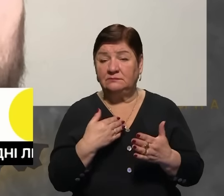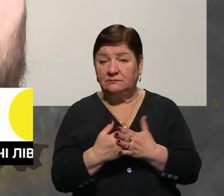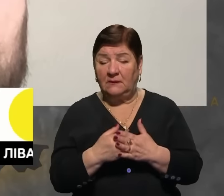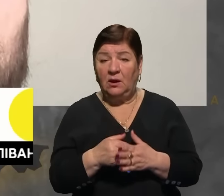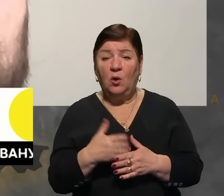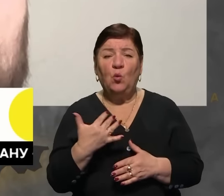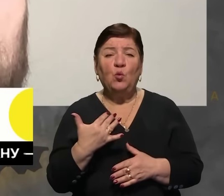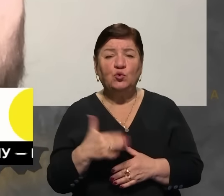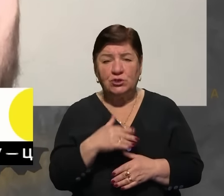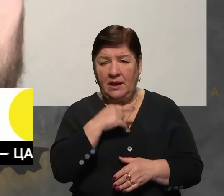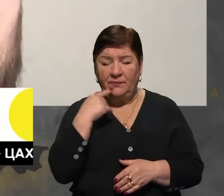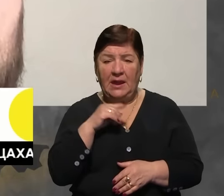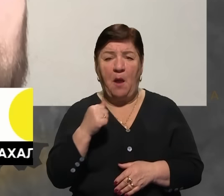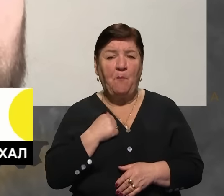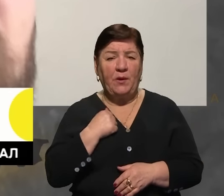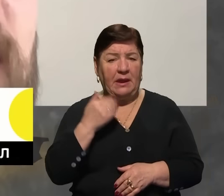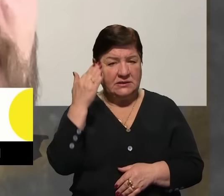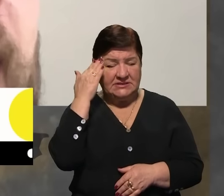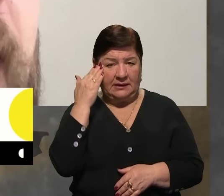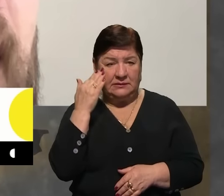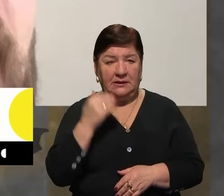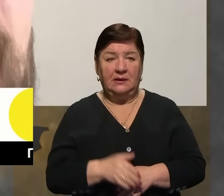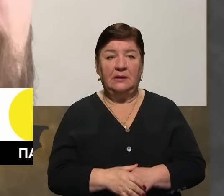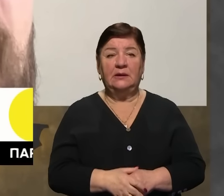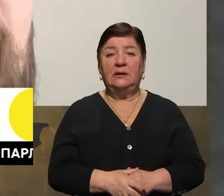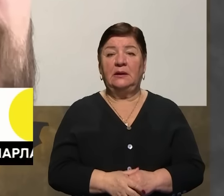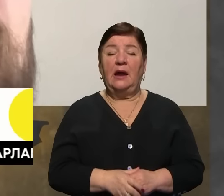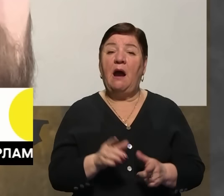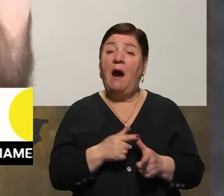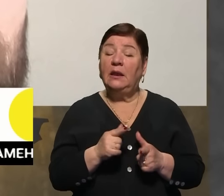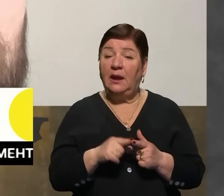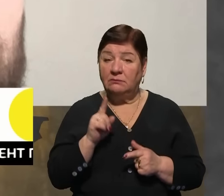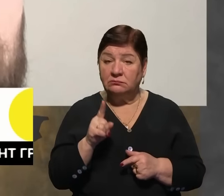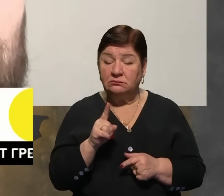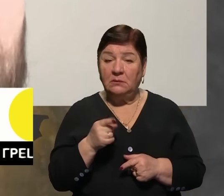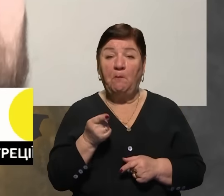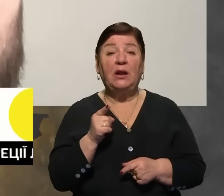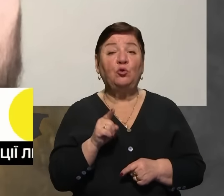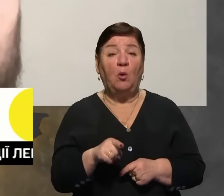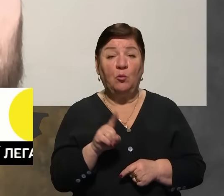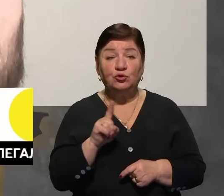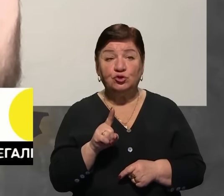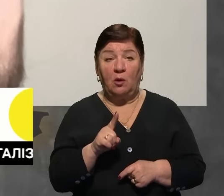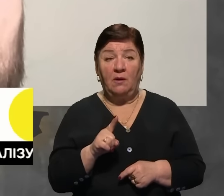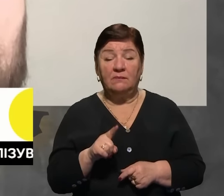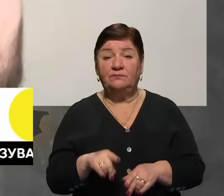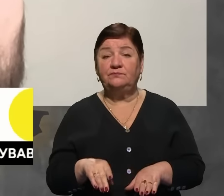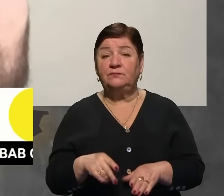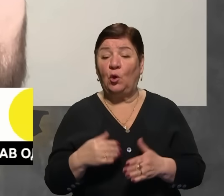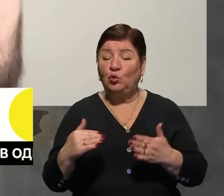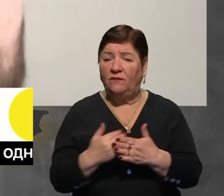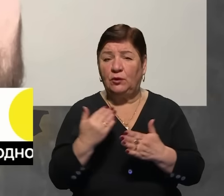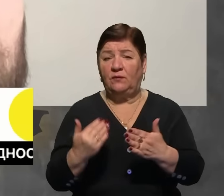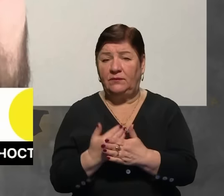вони вже не боїздатні, не БГ, як згодом кажуть. Але при тому поступаються все нові і нові підрозділи,